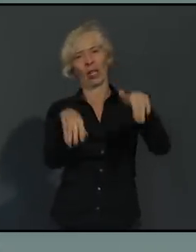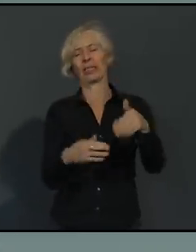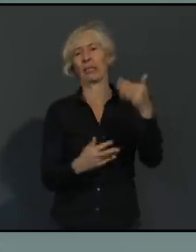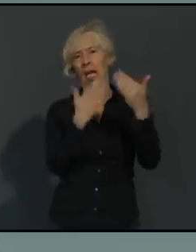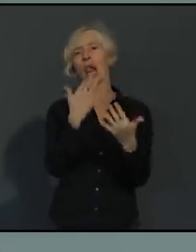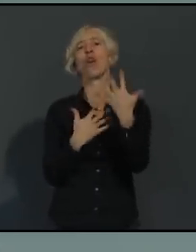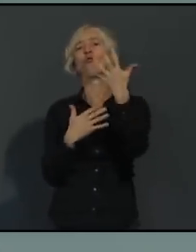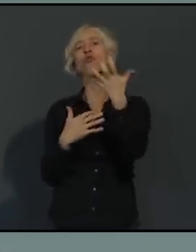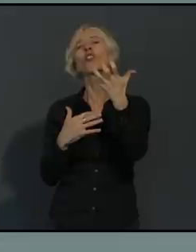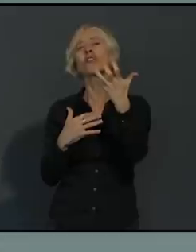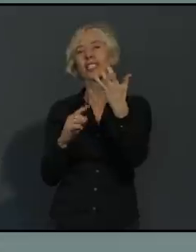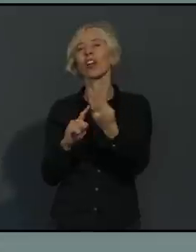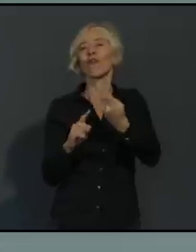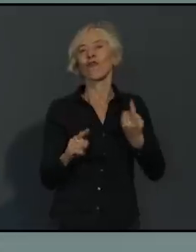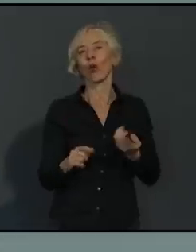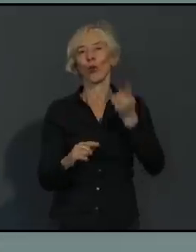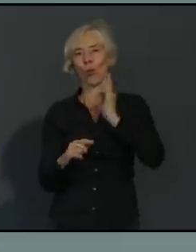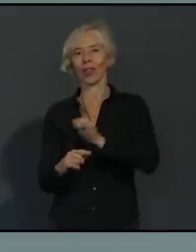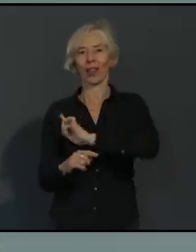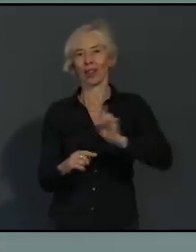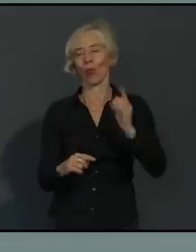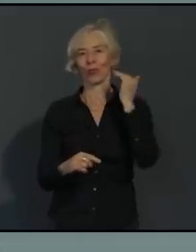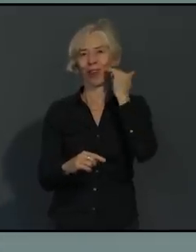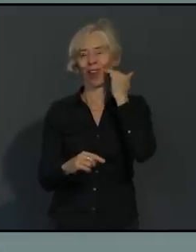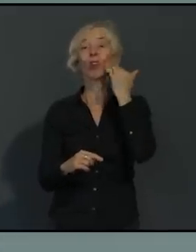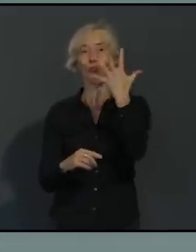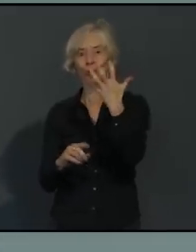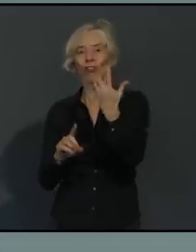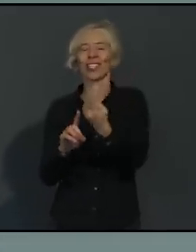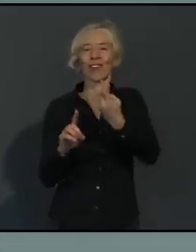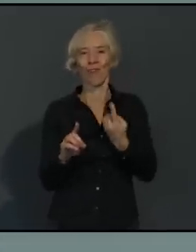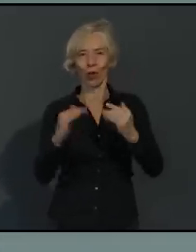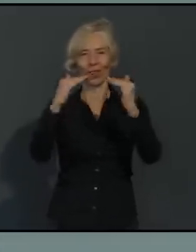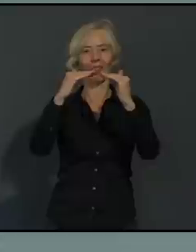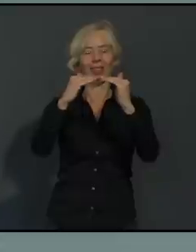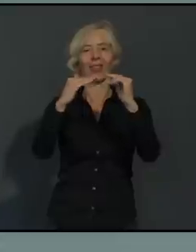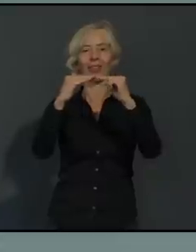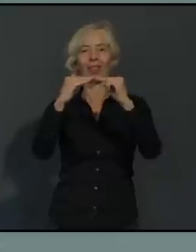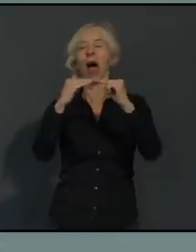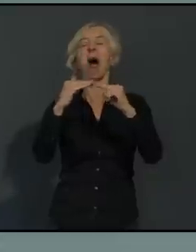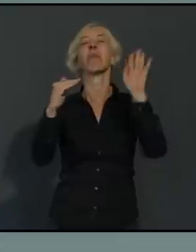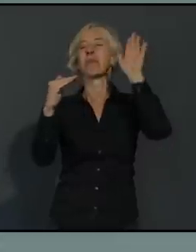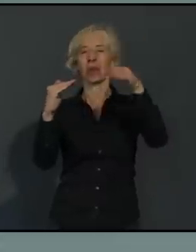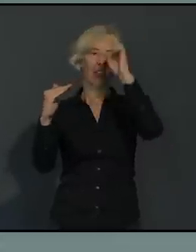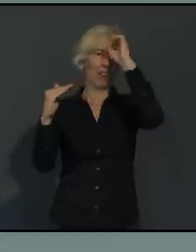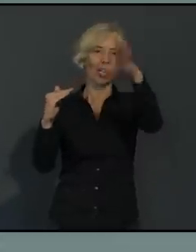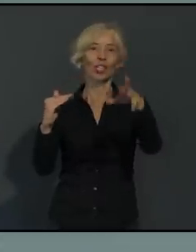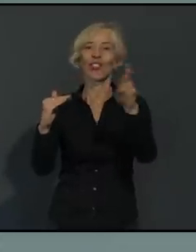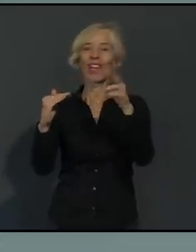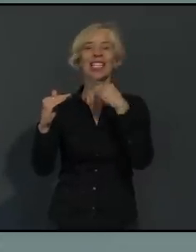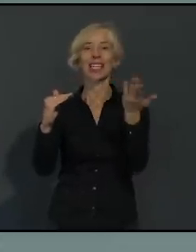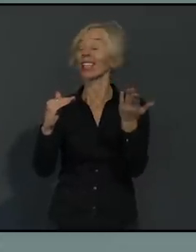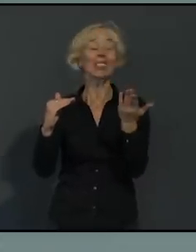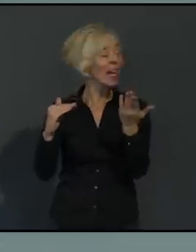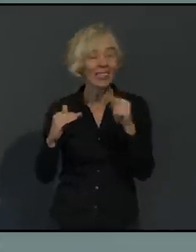aussagt. Die 50 pro 100.000 Einwohner sind die Marke bis dahin, die Gesundheitsämter in der Regel gut in der